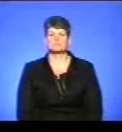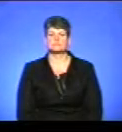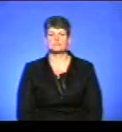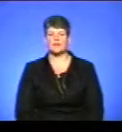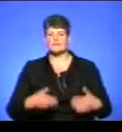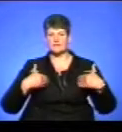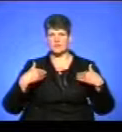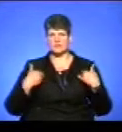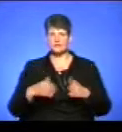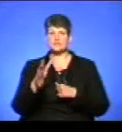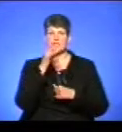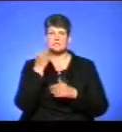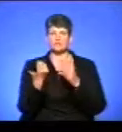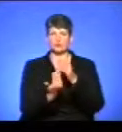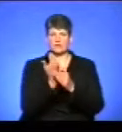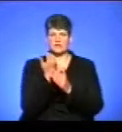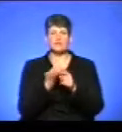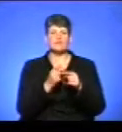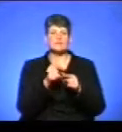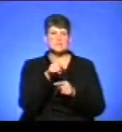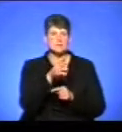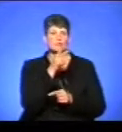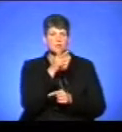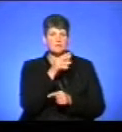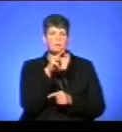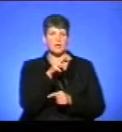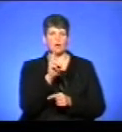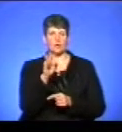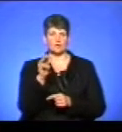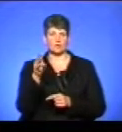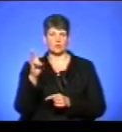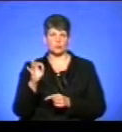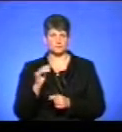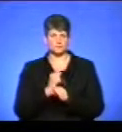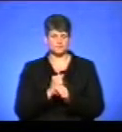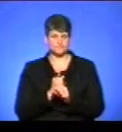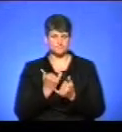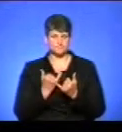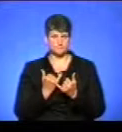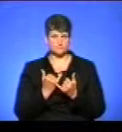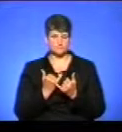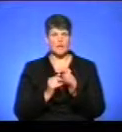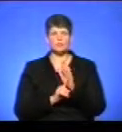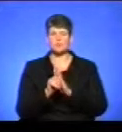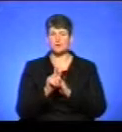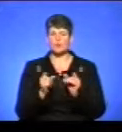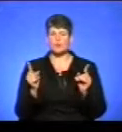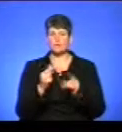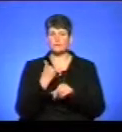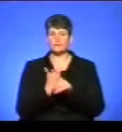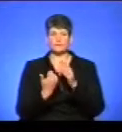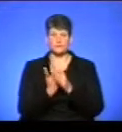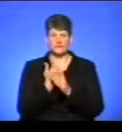Вітаю! Час новин. Оці порі з вами Марія Котенко. Спочатку коротко про головне.